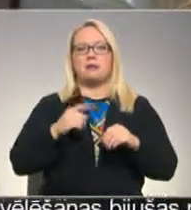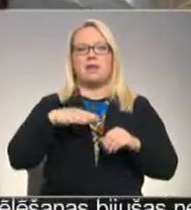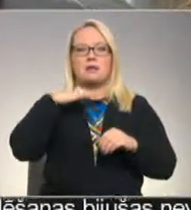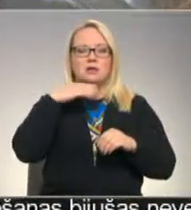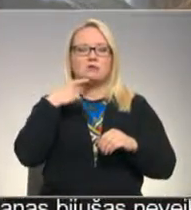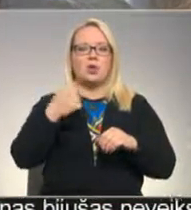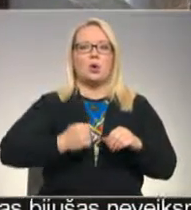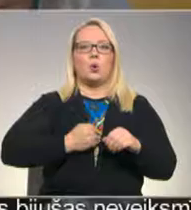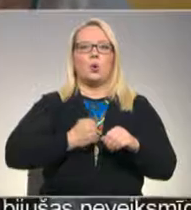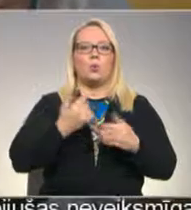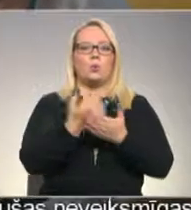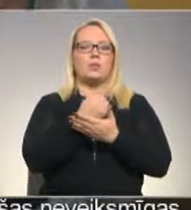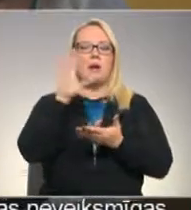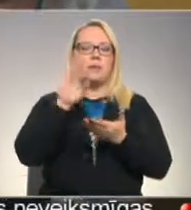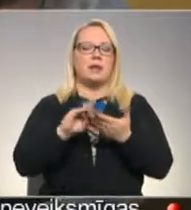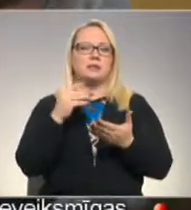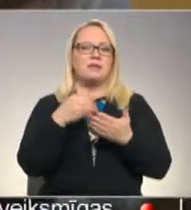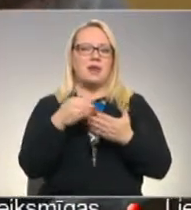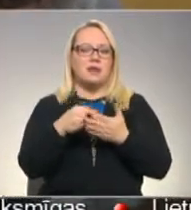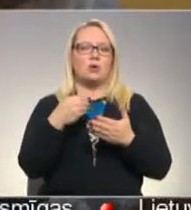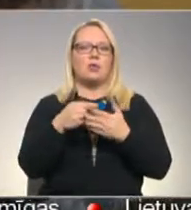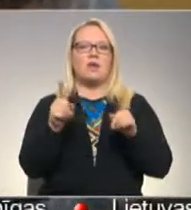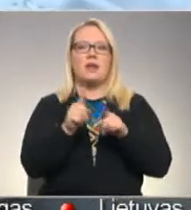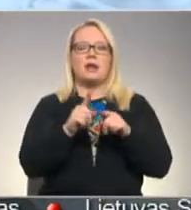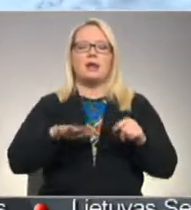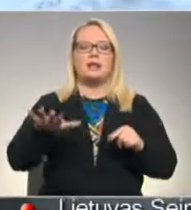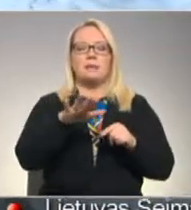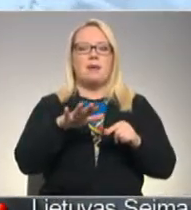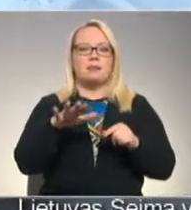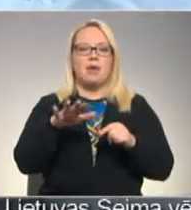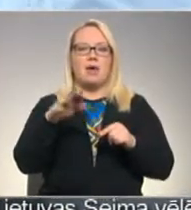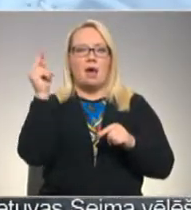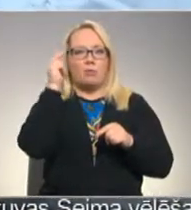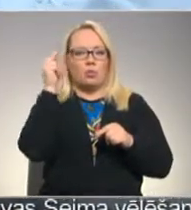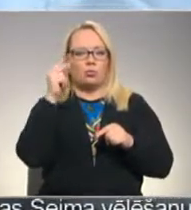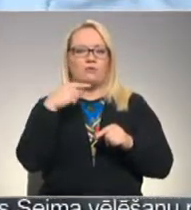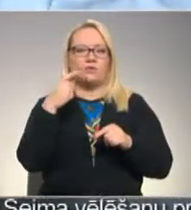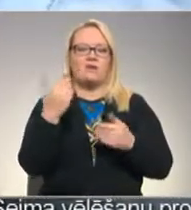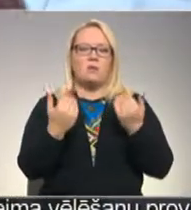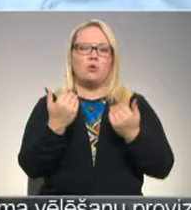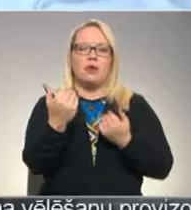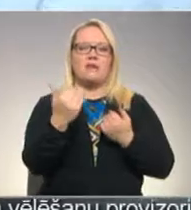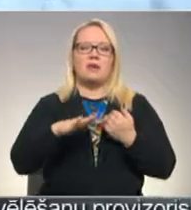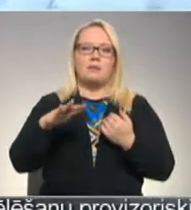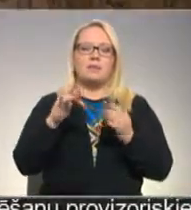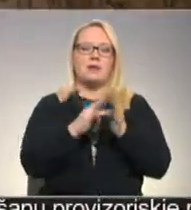būtā pieredze ir vērtīga un ļauj novērtēt arī jau ģimenē atbūto. Kā ir tavā ģimenē, varbūt arī kāds ir amatnieks?